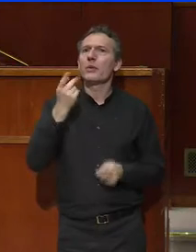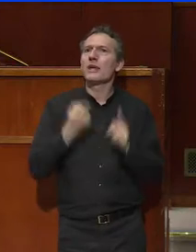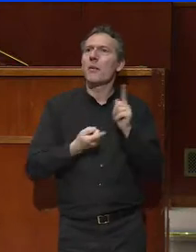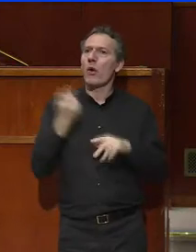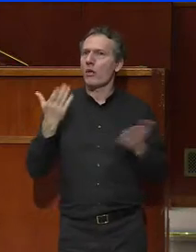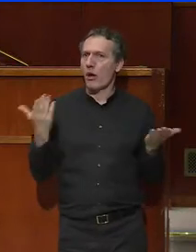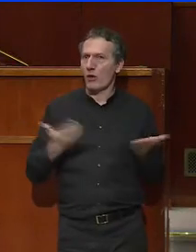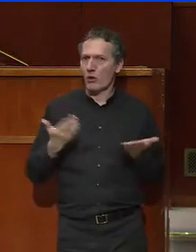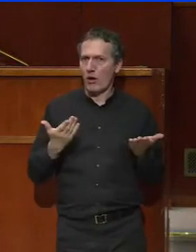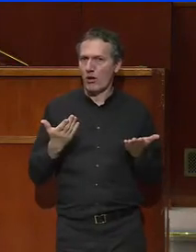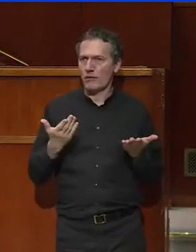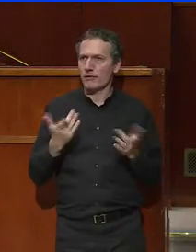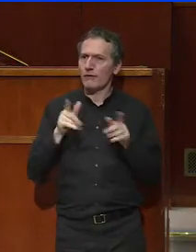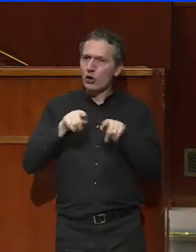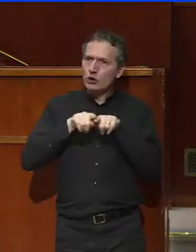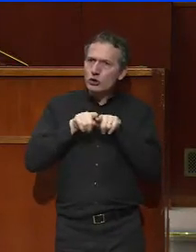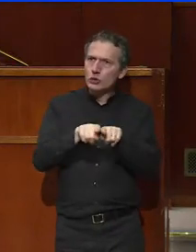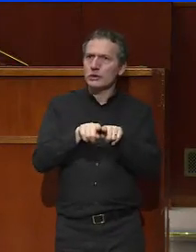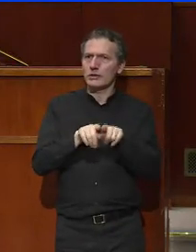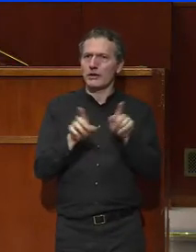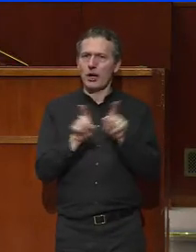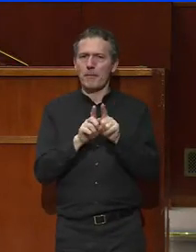entendu, la justesse des proportions.